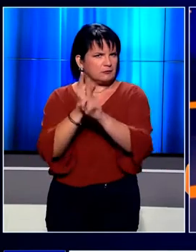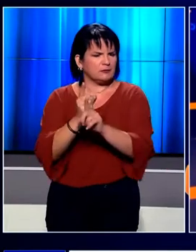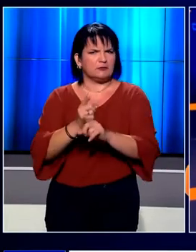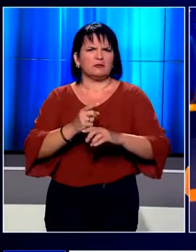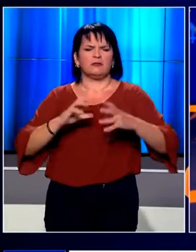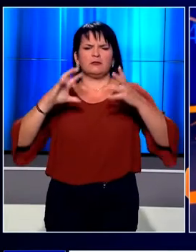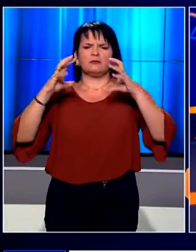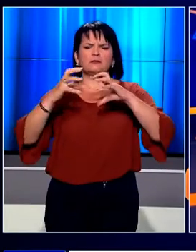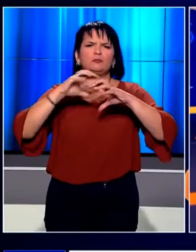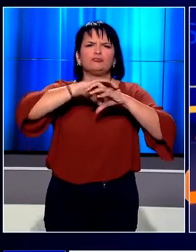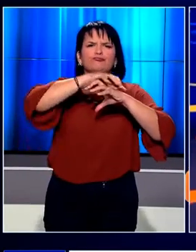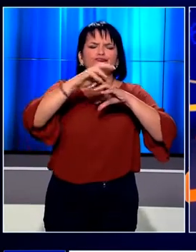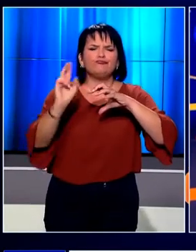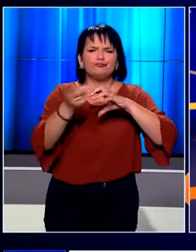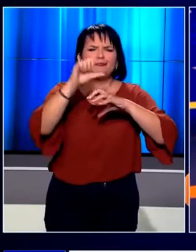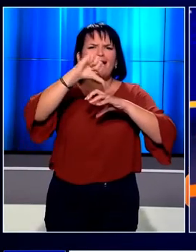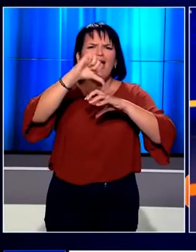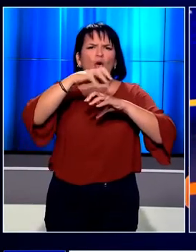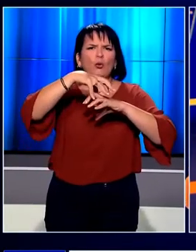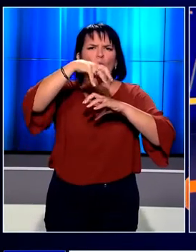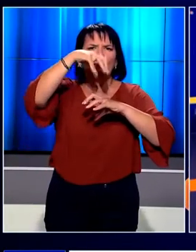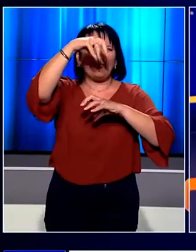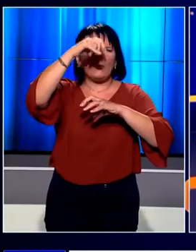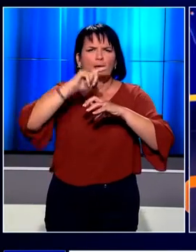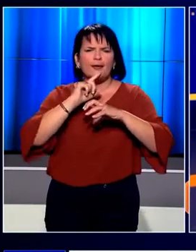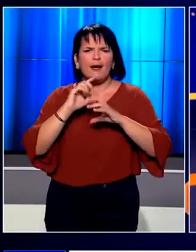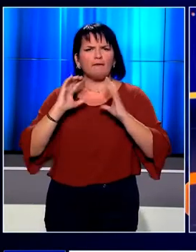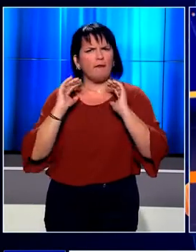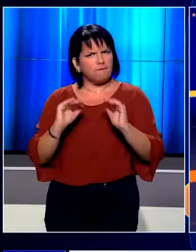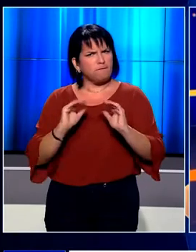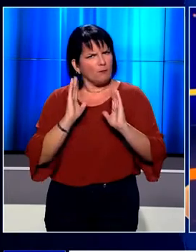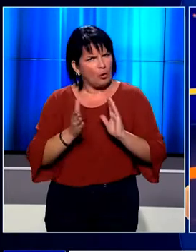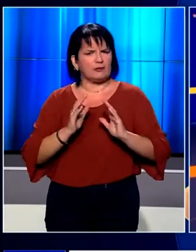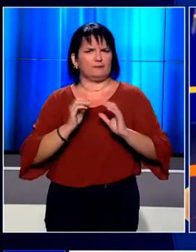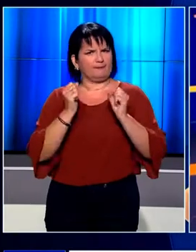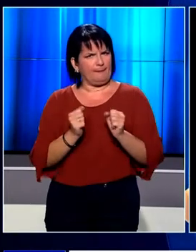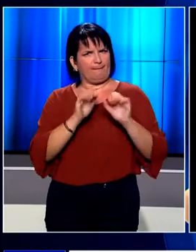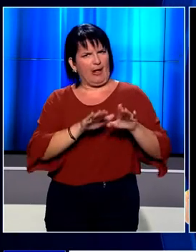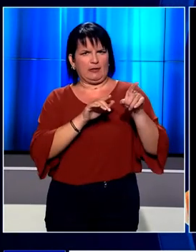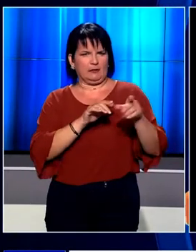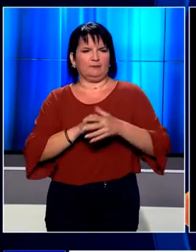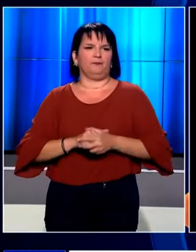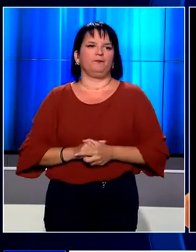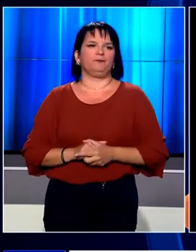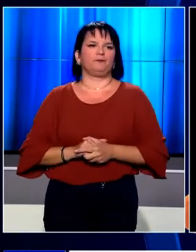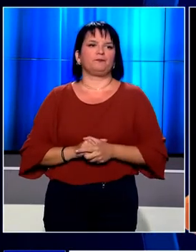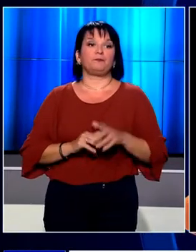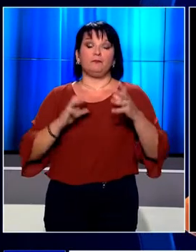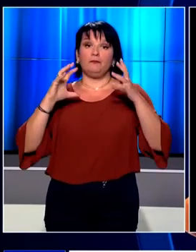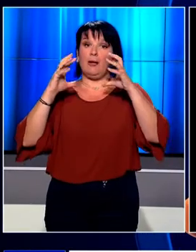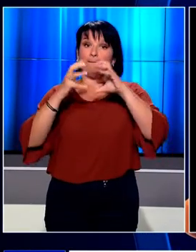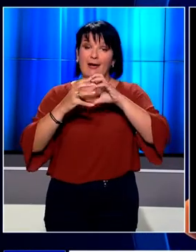νερό σε αέρια μορφή στην ατμόσφαιρα ενός δυνητικά κατοικίσιμου εξωπλανήτη. Αυτός είναι ο